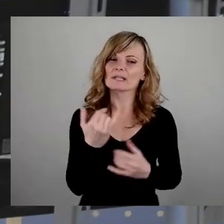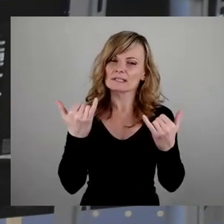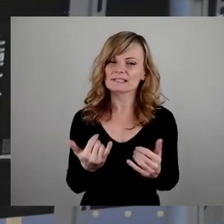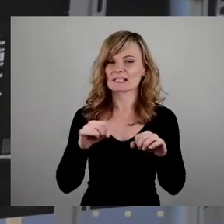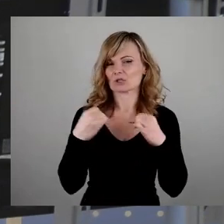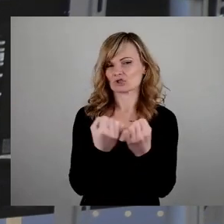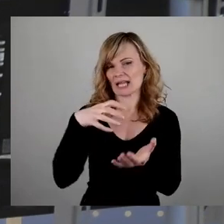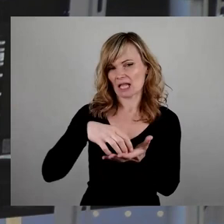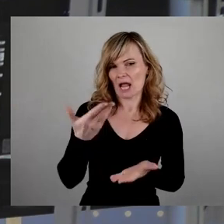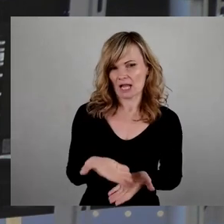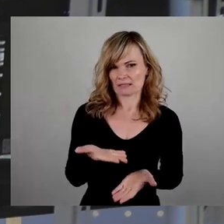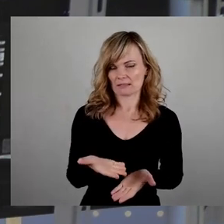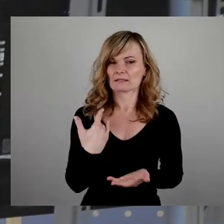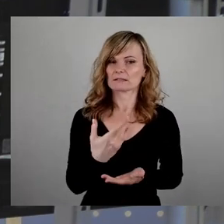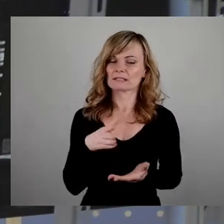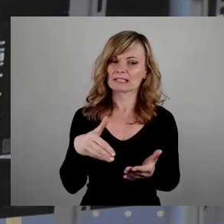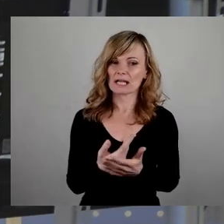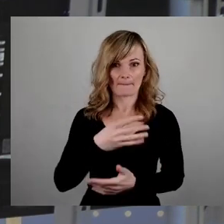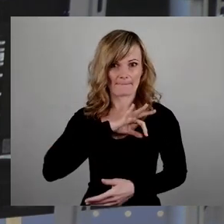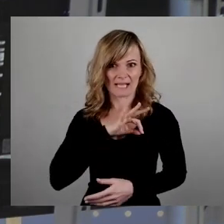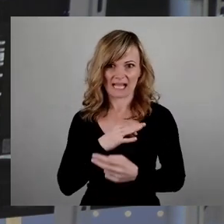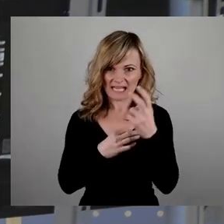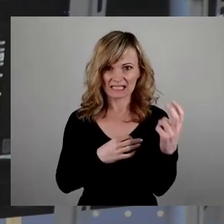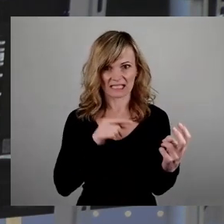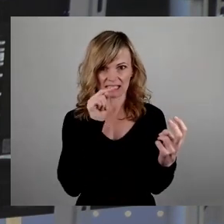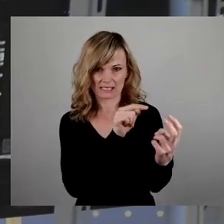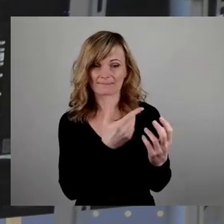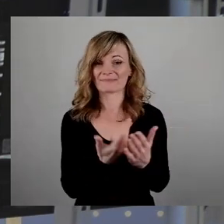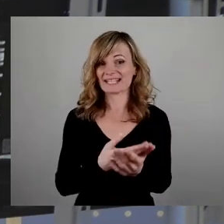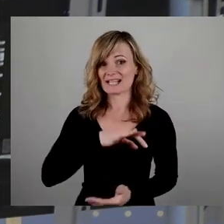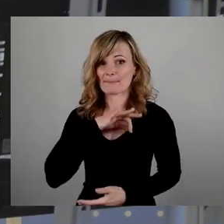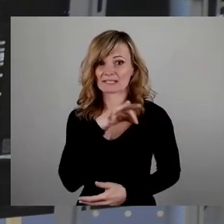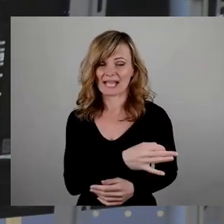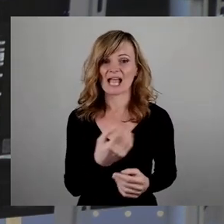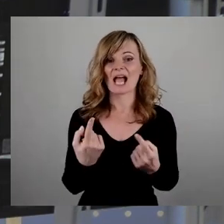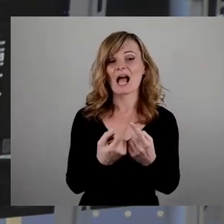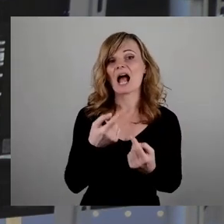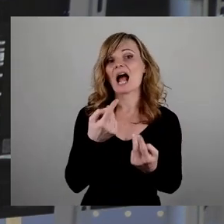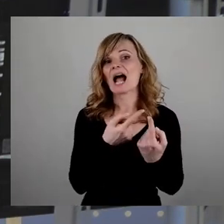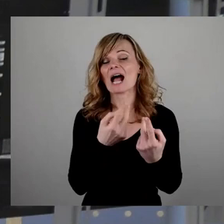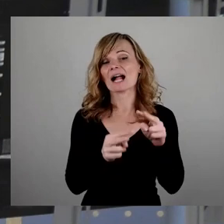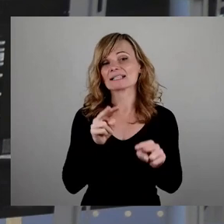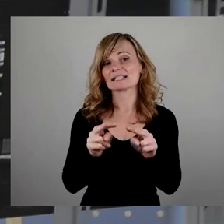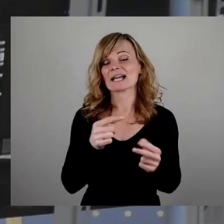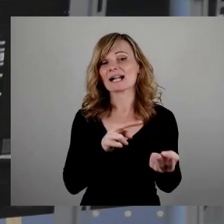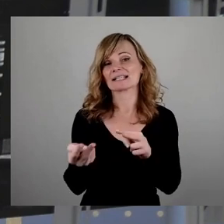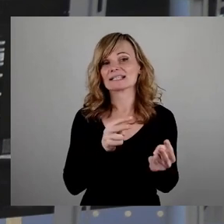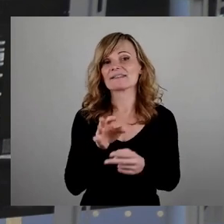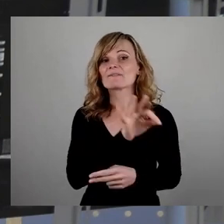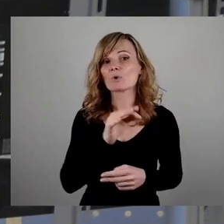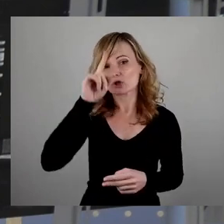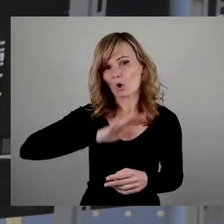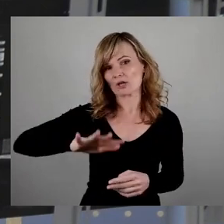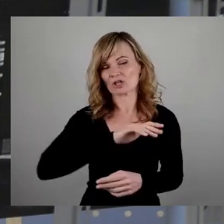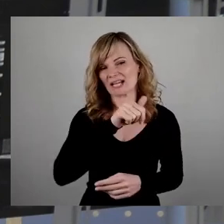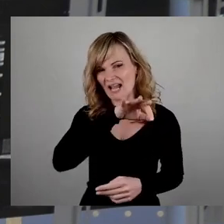eine Partei sitzen, die sich Alternative für Deutschland nennt und die vieles von dem,